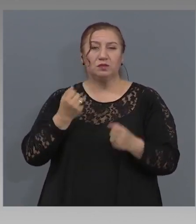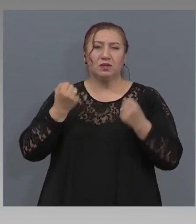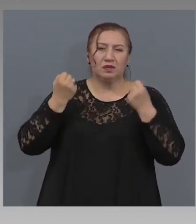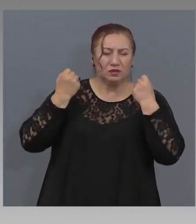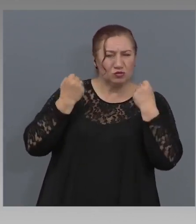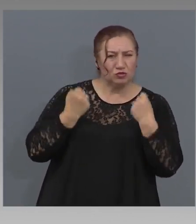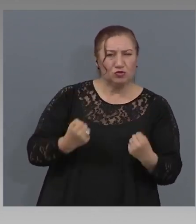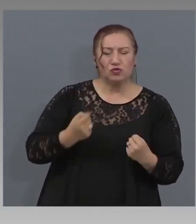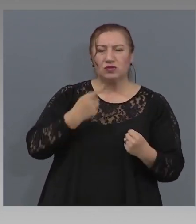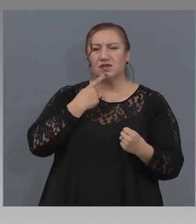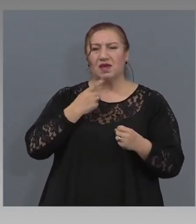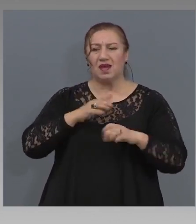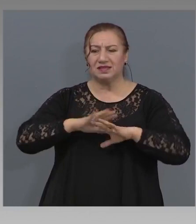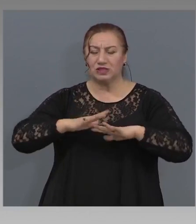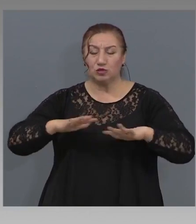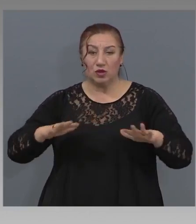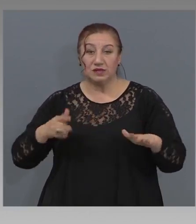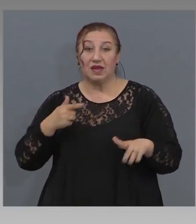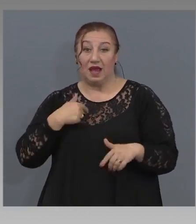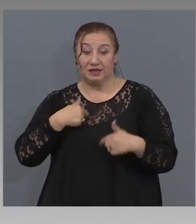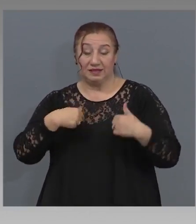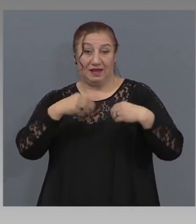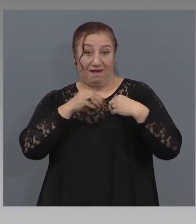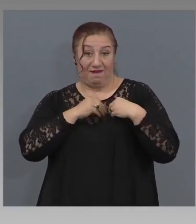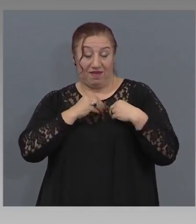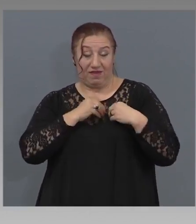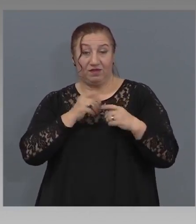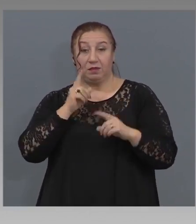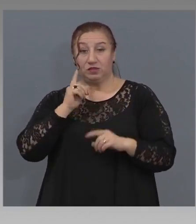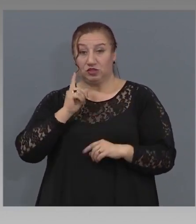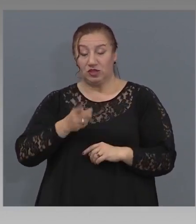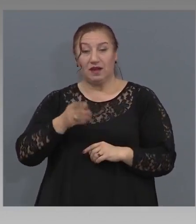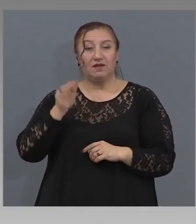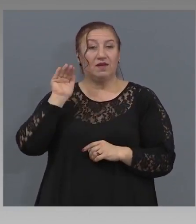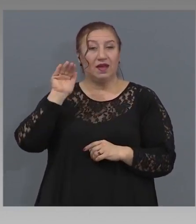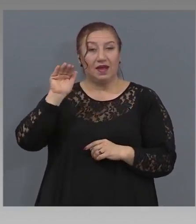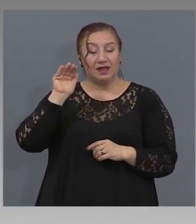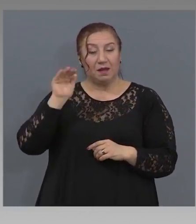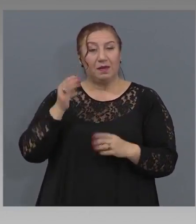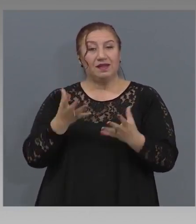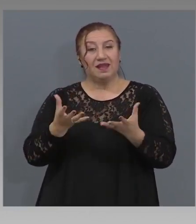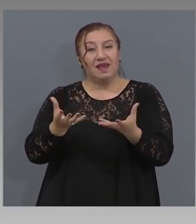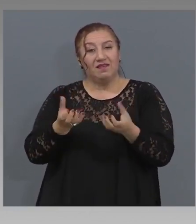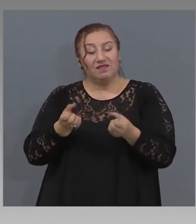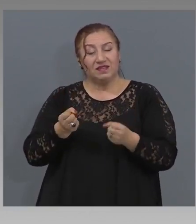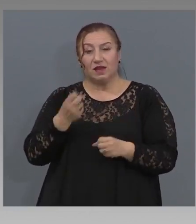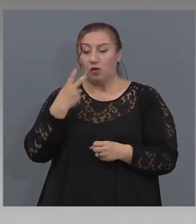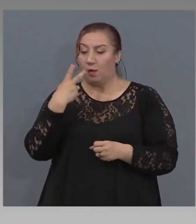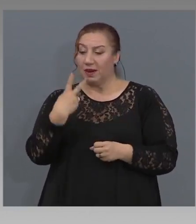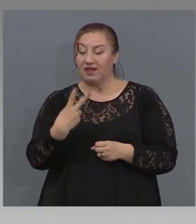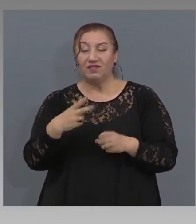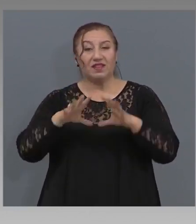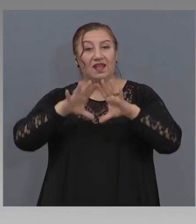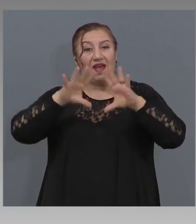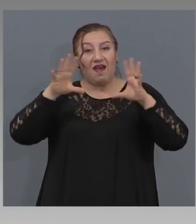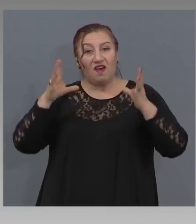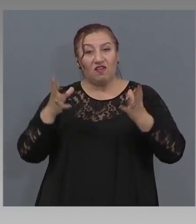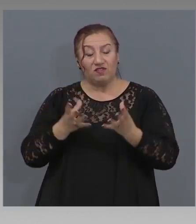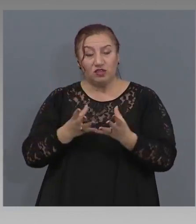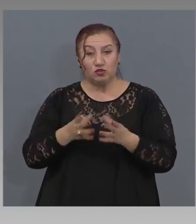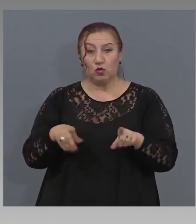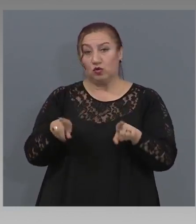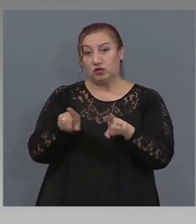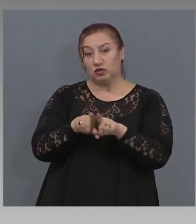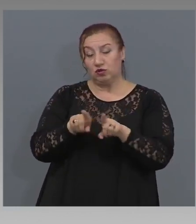аз вярвам, че трябва да бъде взето в предвид всичко и съответно,